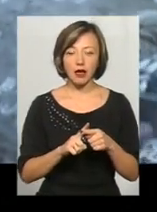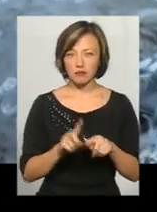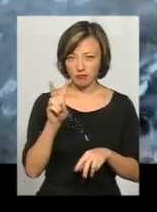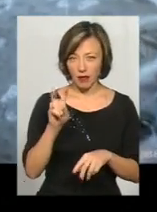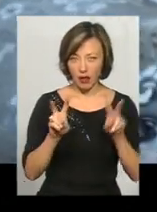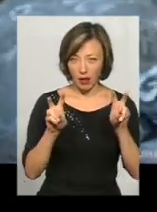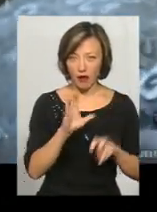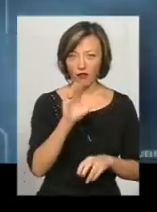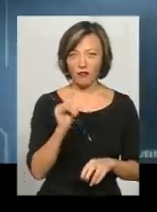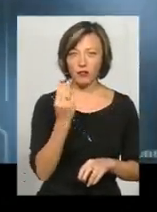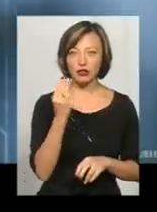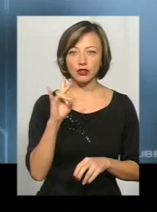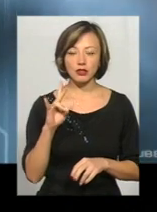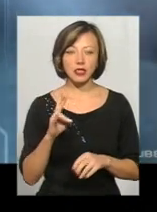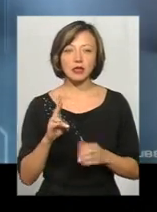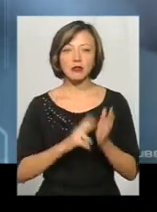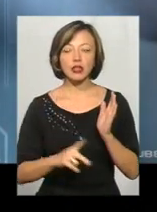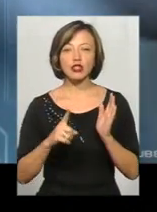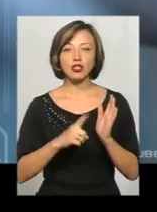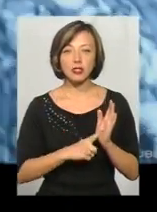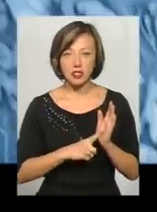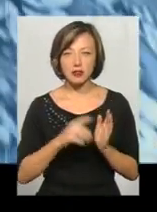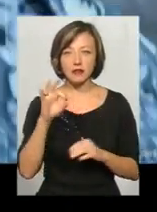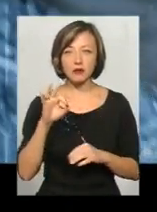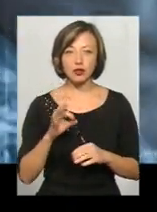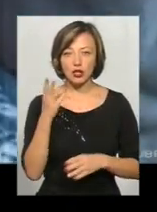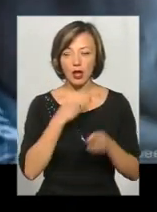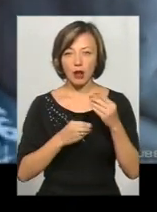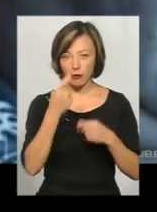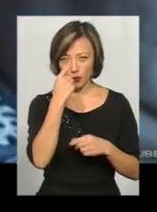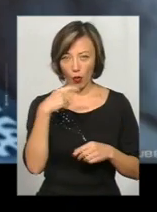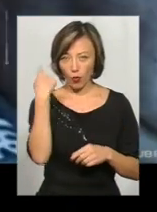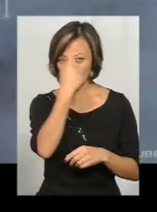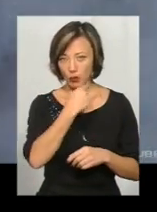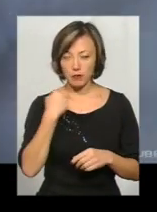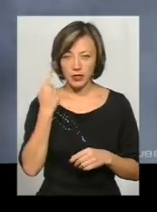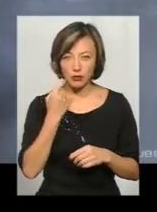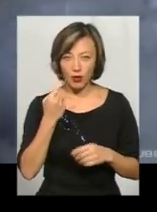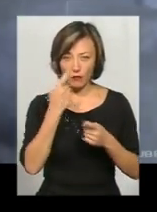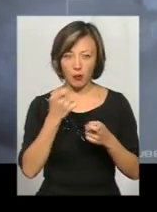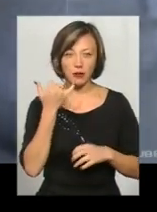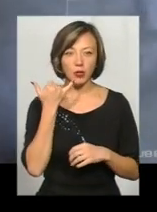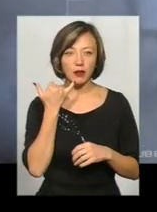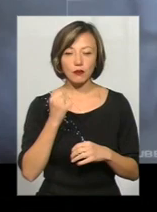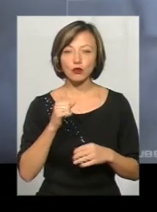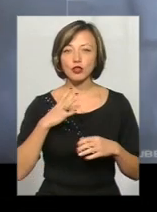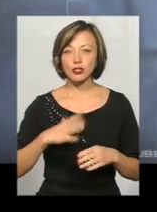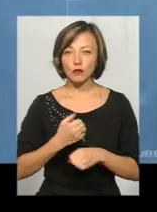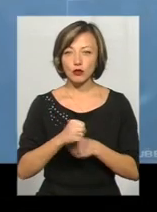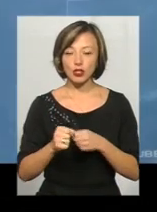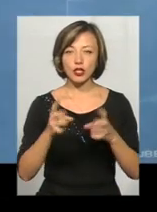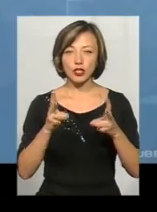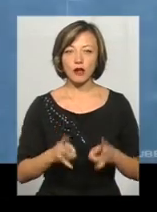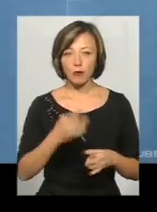76% шахрайства з картками повідомили особисту інформацію шахраям по телефону. Щоб змусити жертву